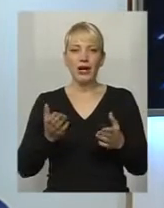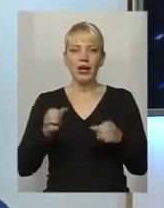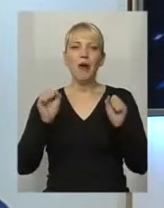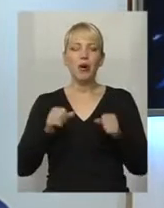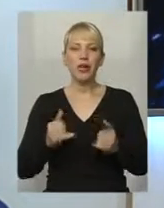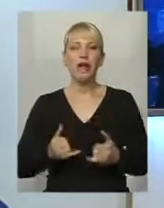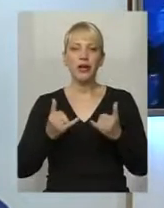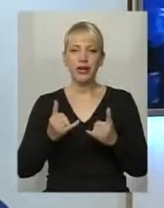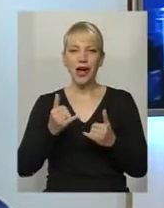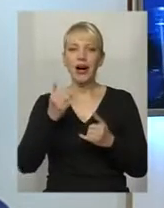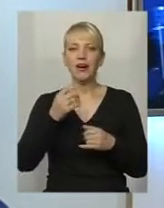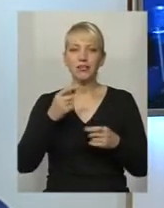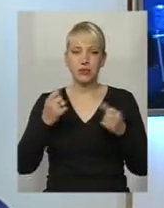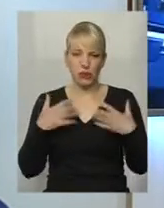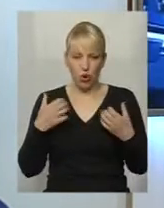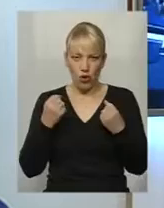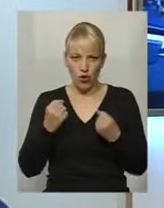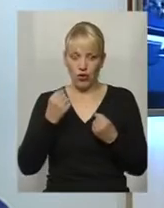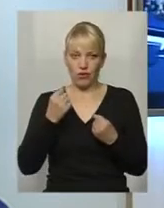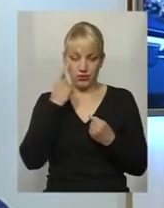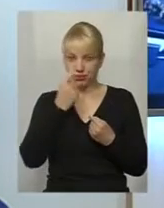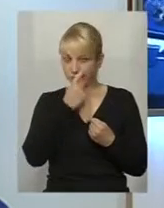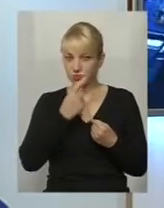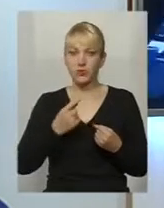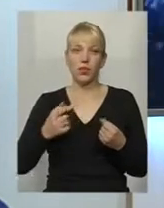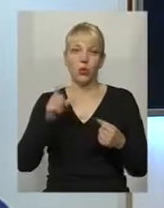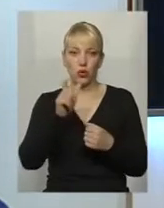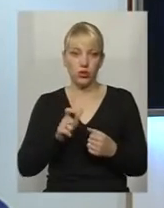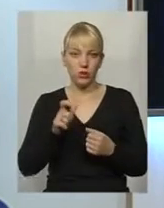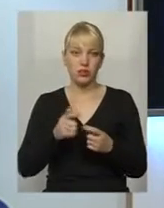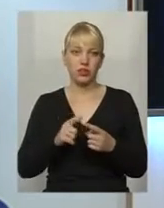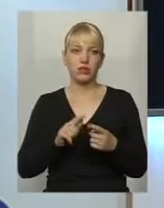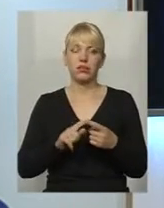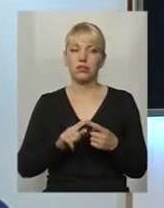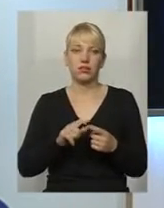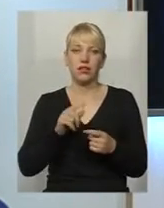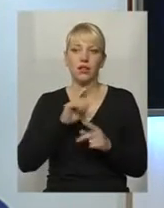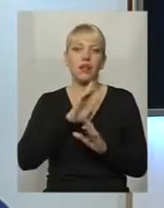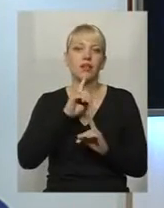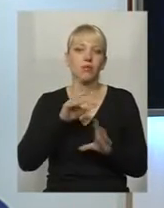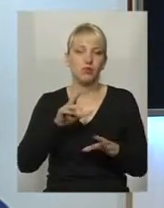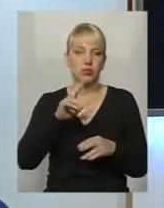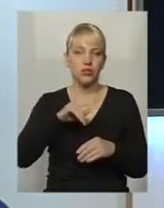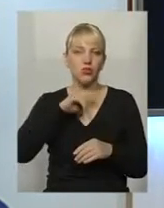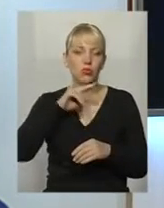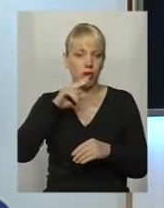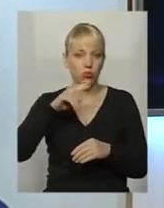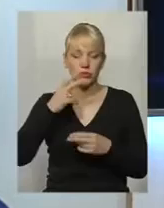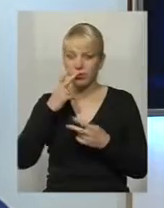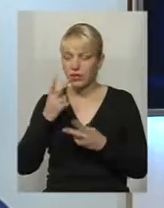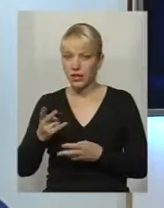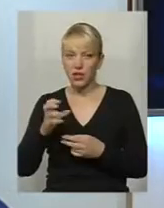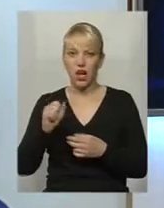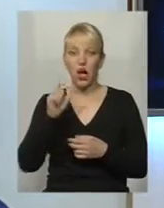для зрячої людини навіть людина не зверне увагу. А людина, яка має